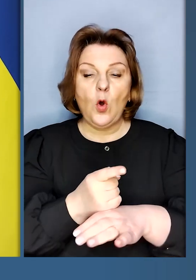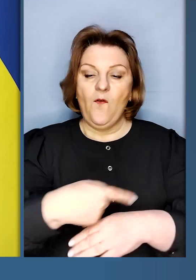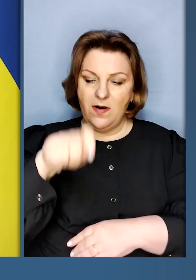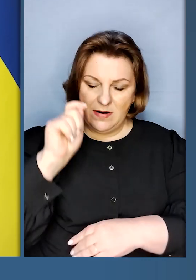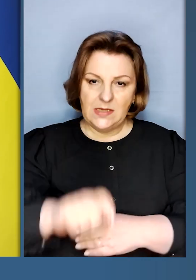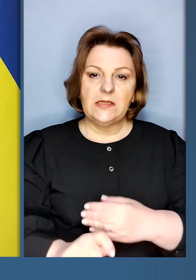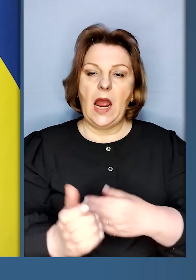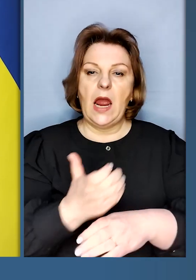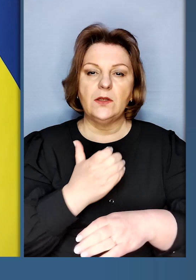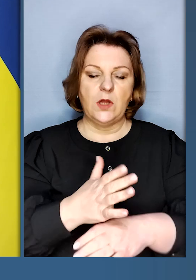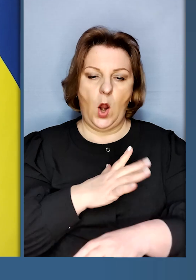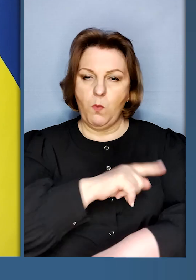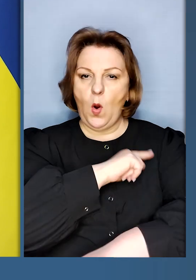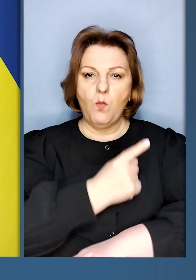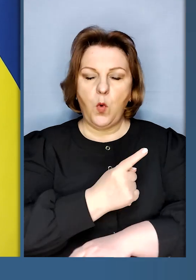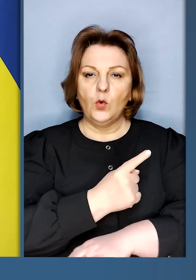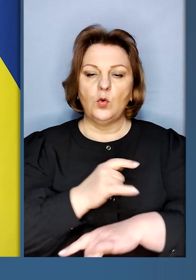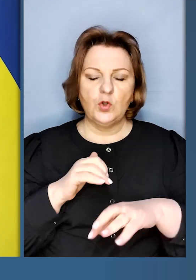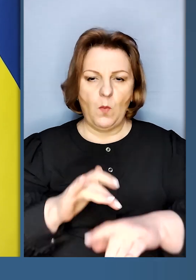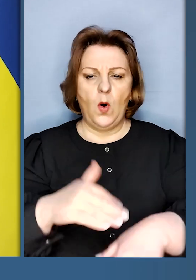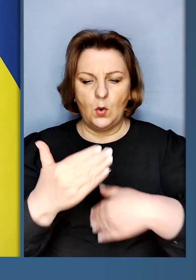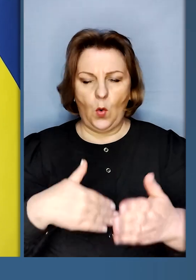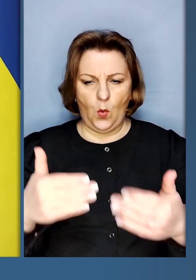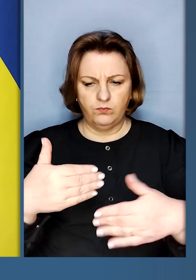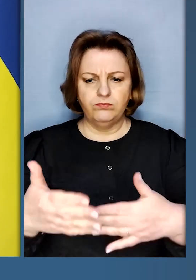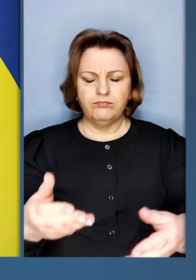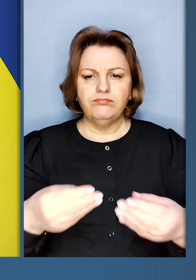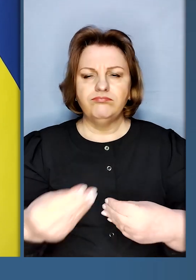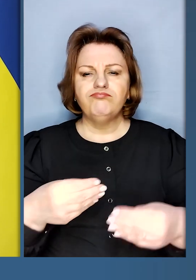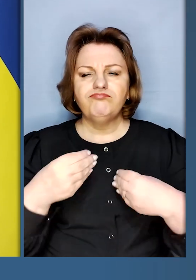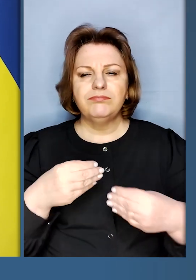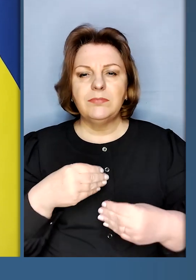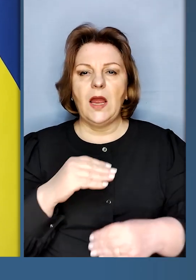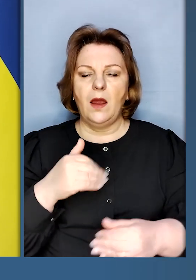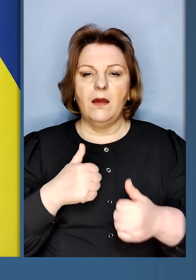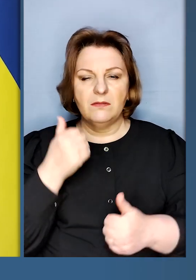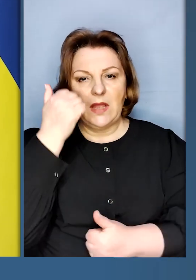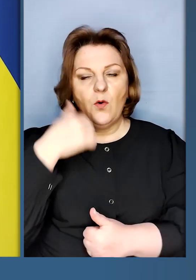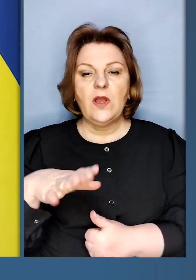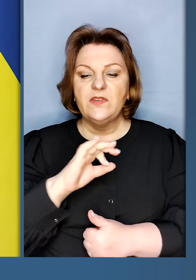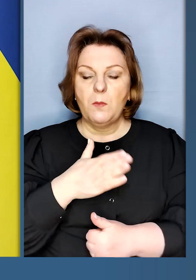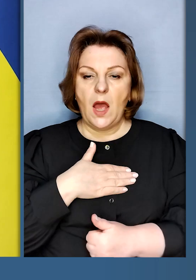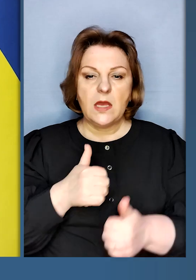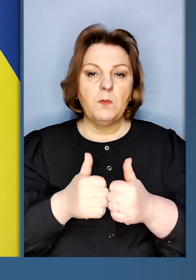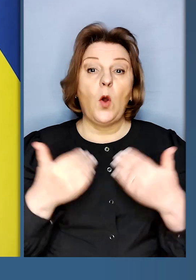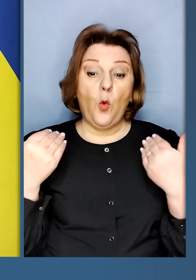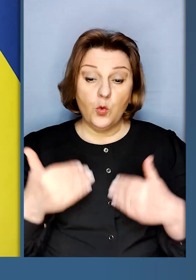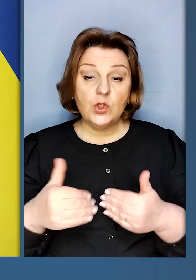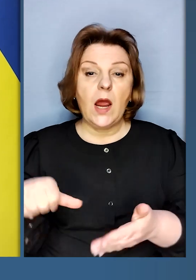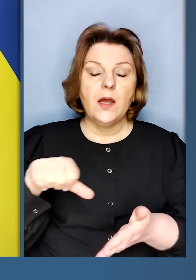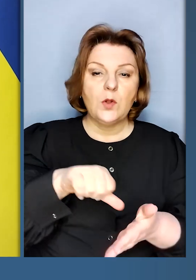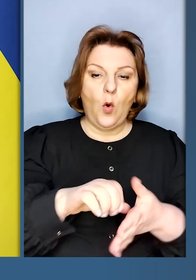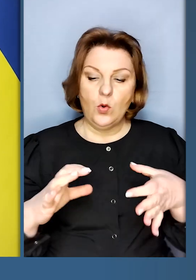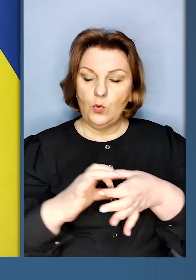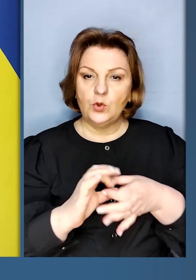старт був потужним рухом. І я дякую усім нашим партнерам, які долучилися вже або долучаться.